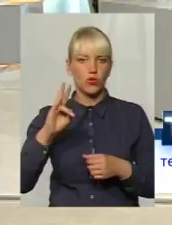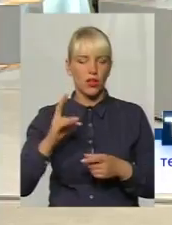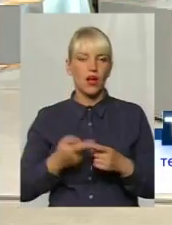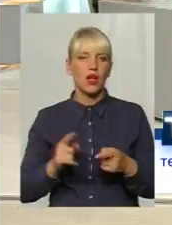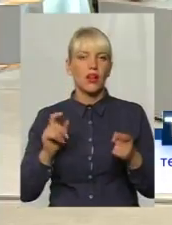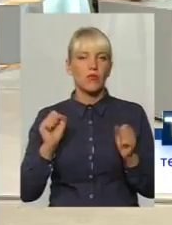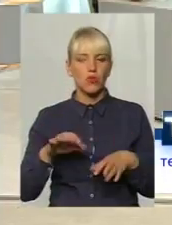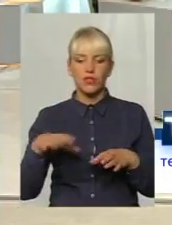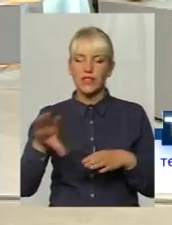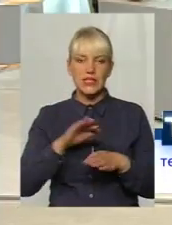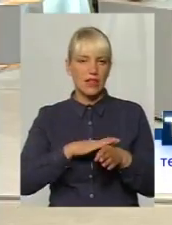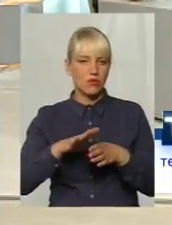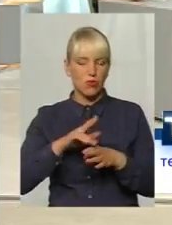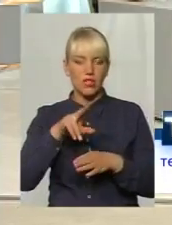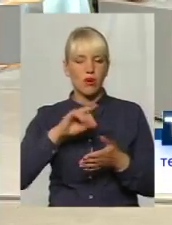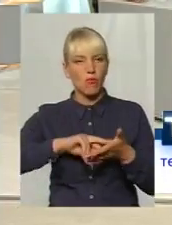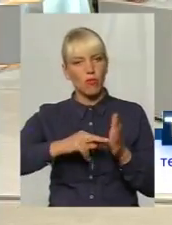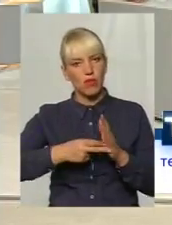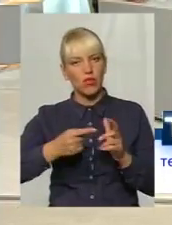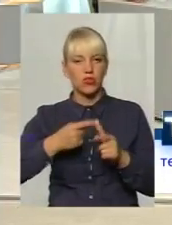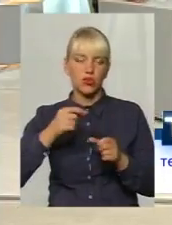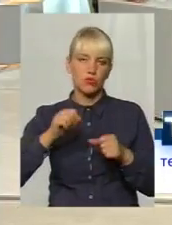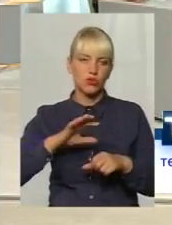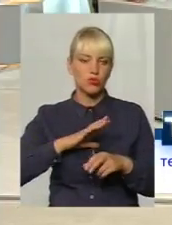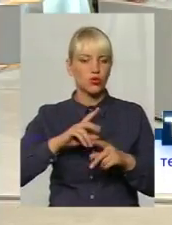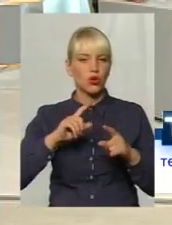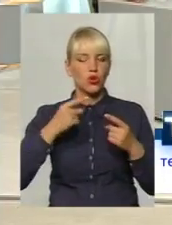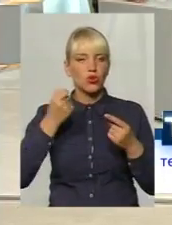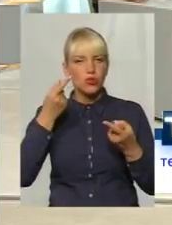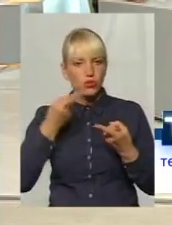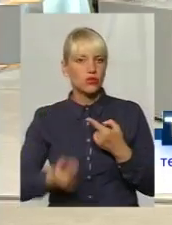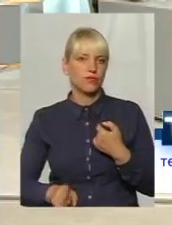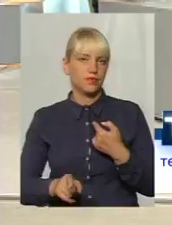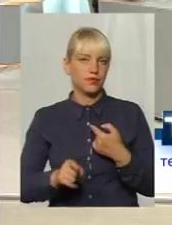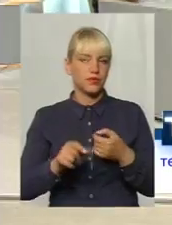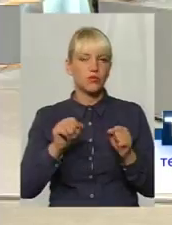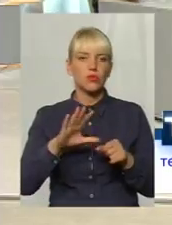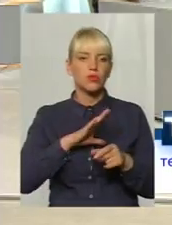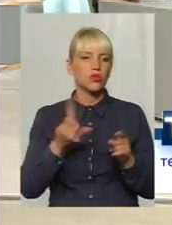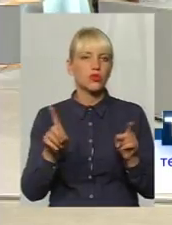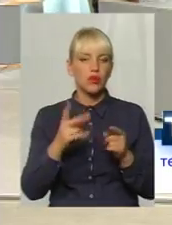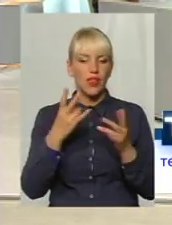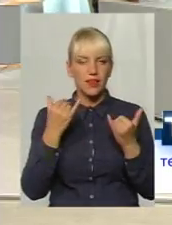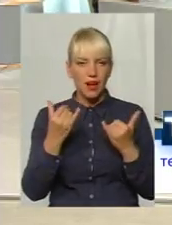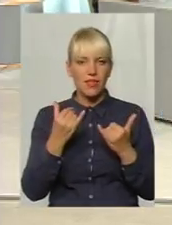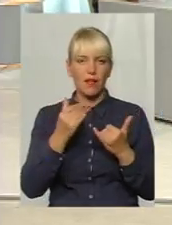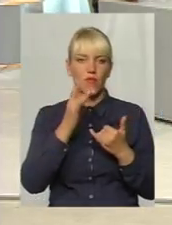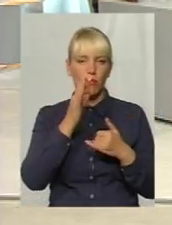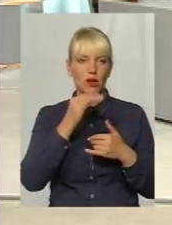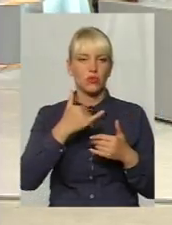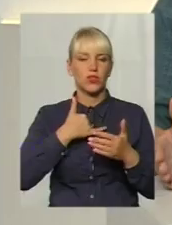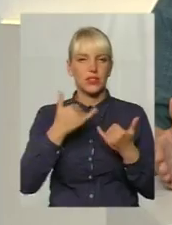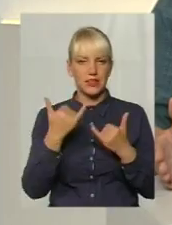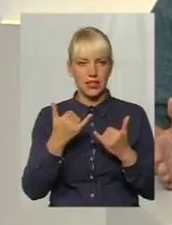відбувається по плану, чи все ж таки я правив, щось пішло не так, Борисе Васильовичу. Що от зараз, на даний момент, вже сьогодні в нас 7